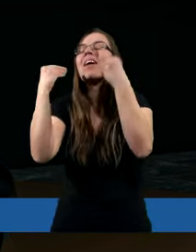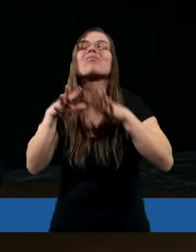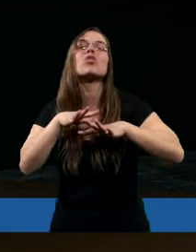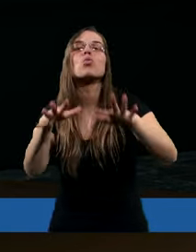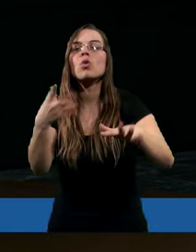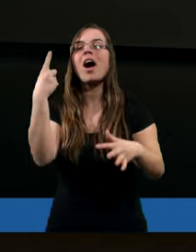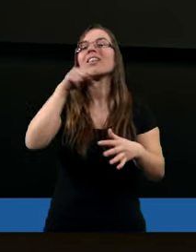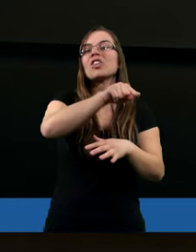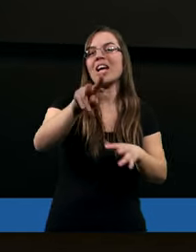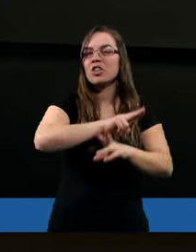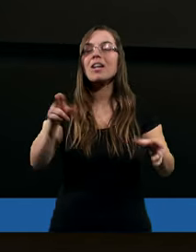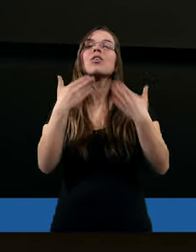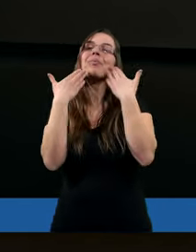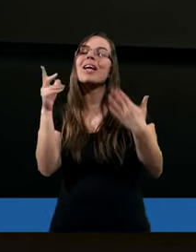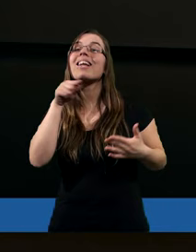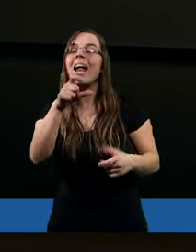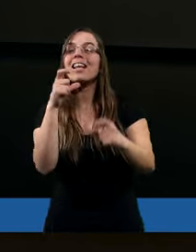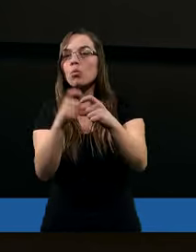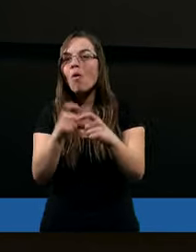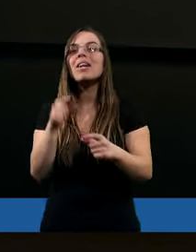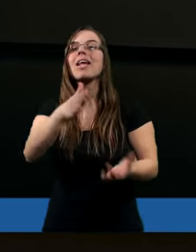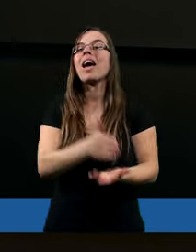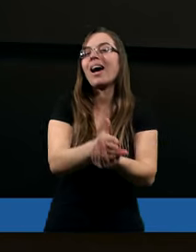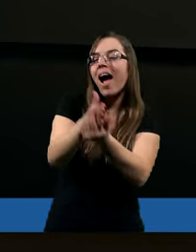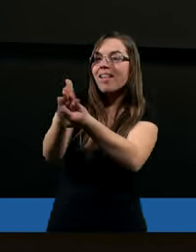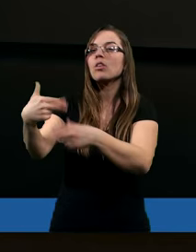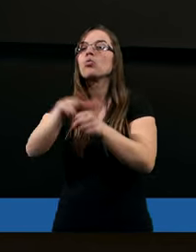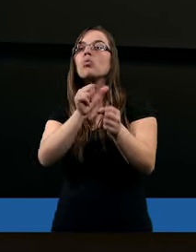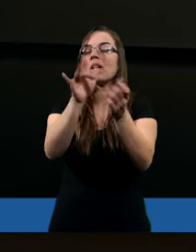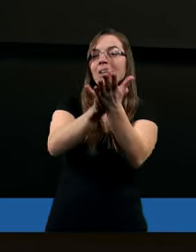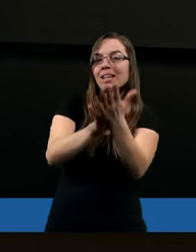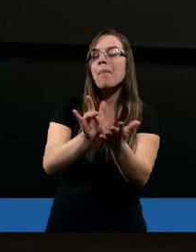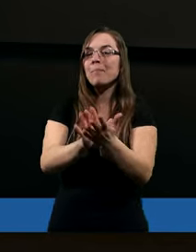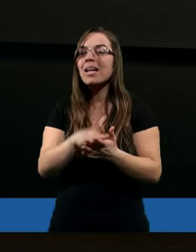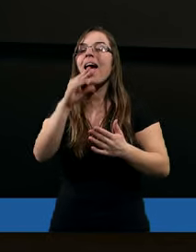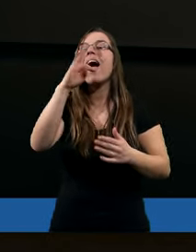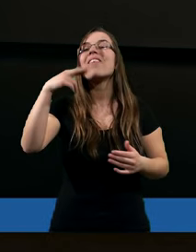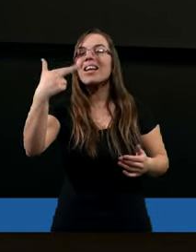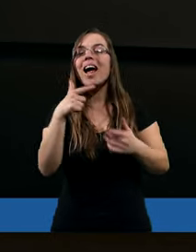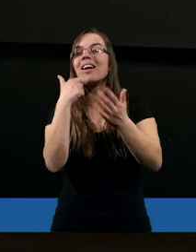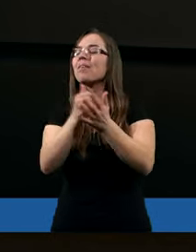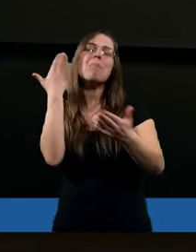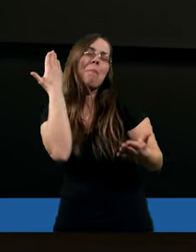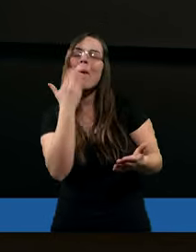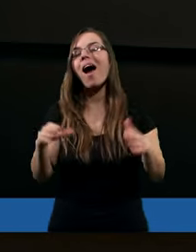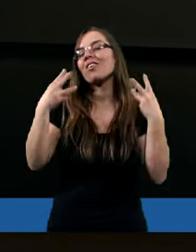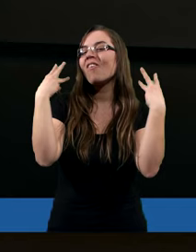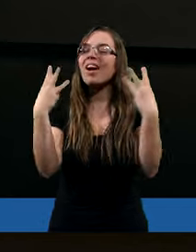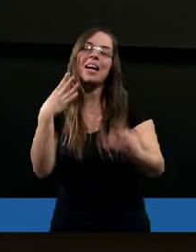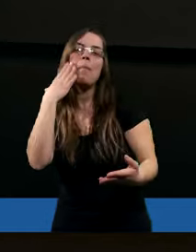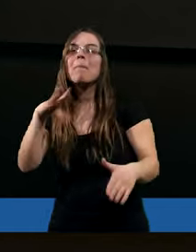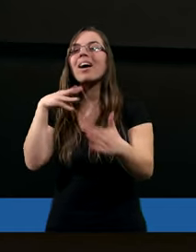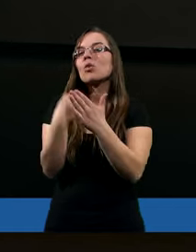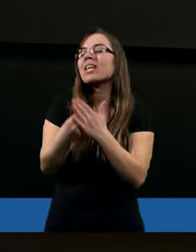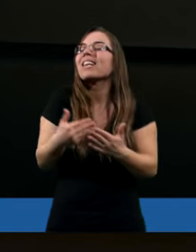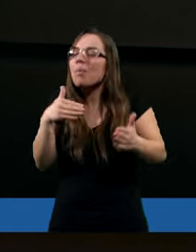Tak, dziękuję serdecznie za te słowa i za te rady, które są zapisane do Efezjan, bo naprawdę są cenne i w tym